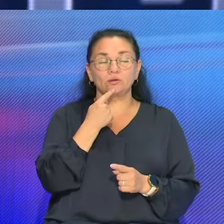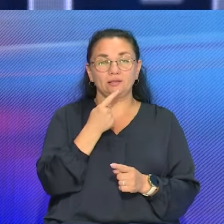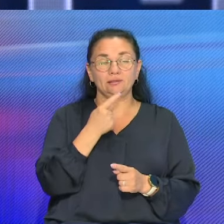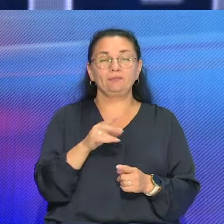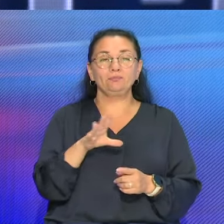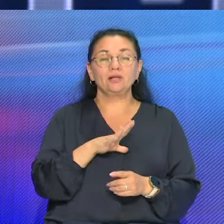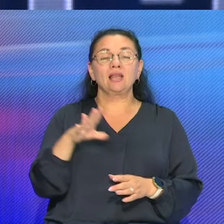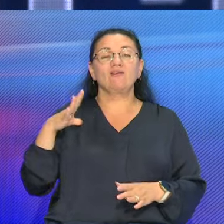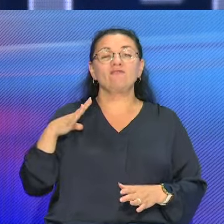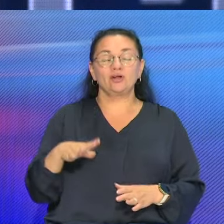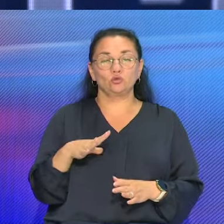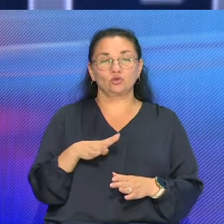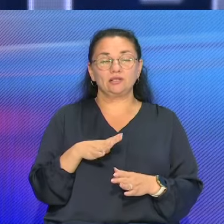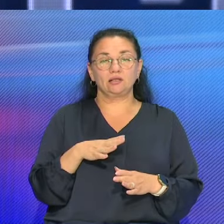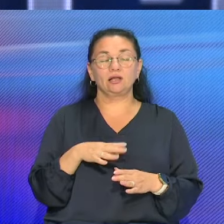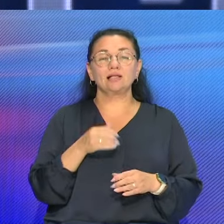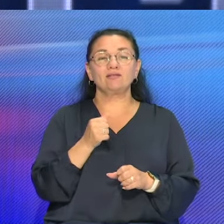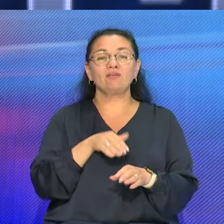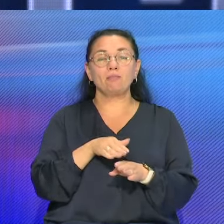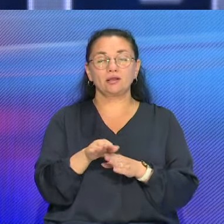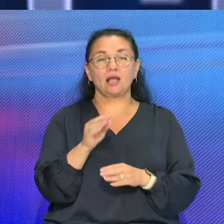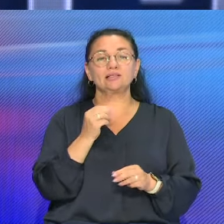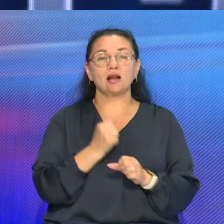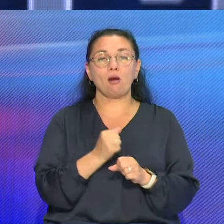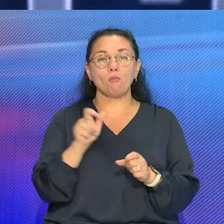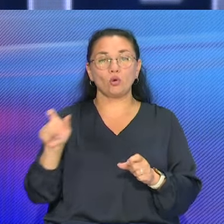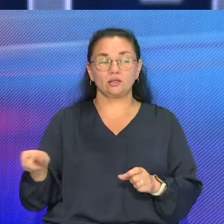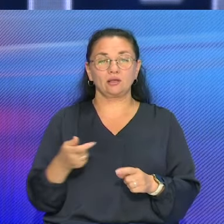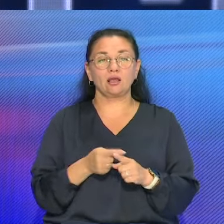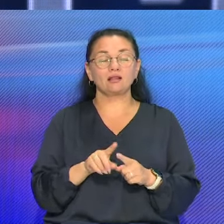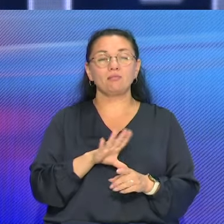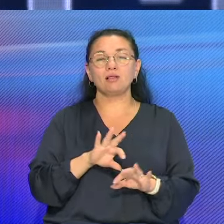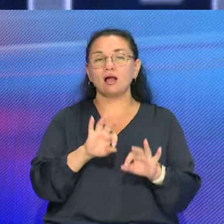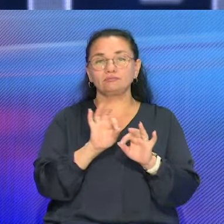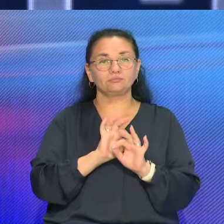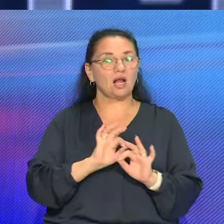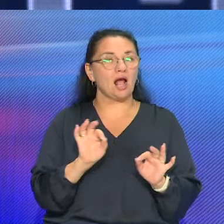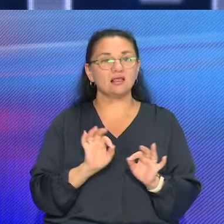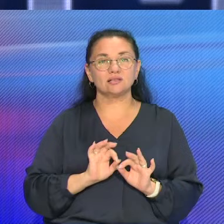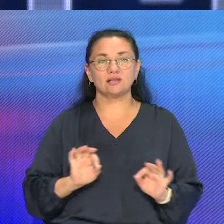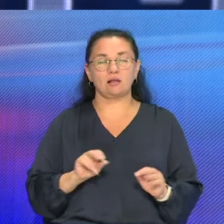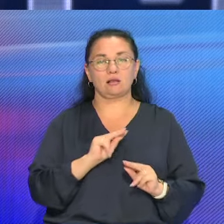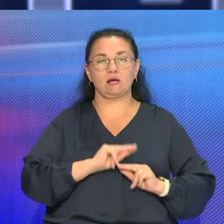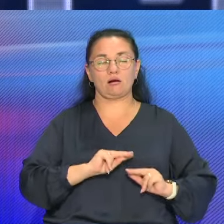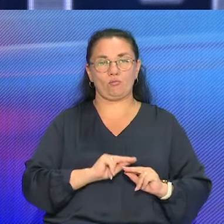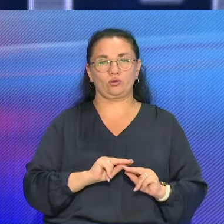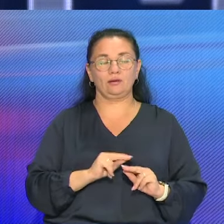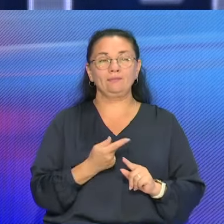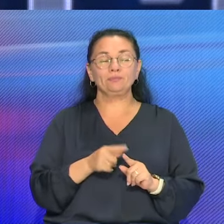столкнуться ее работниками, то проделана действительно колоссальная работа. Это и